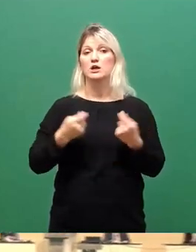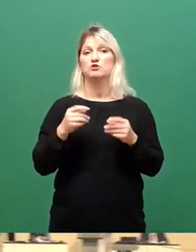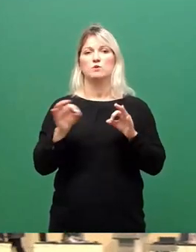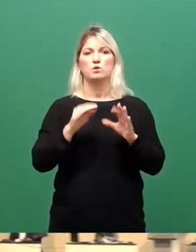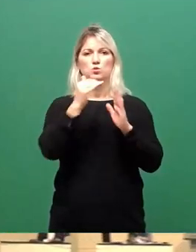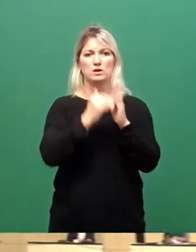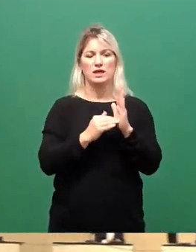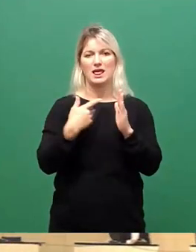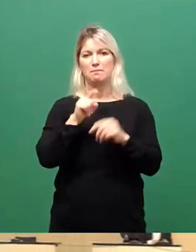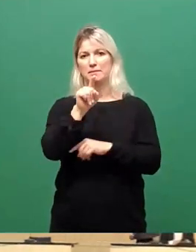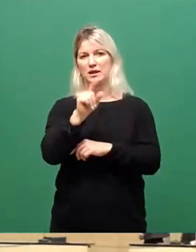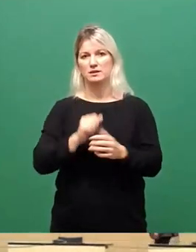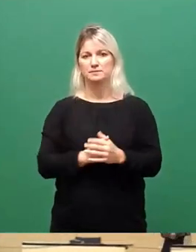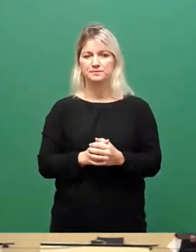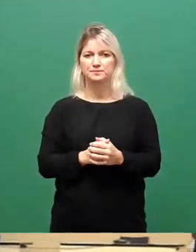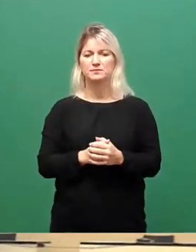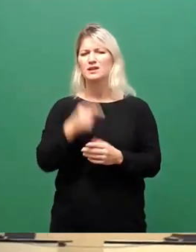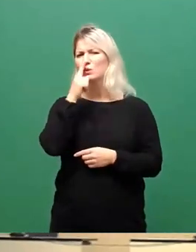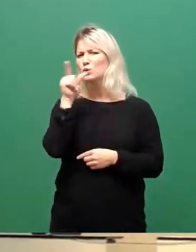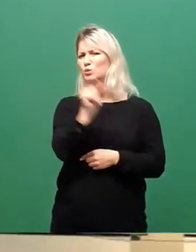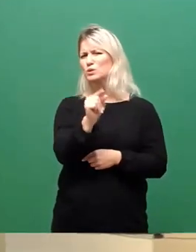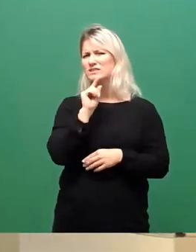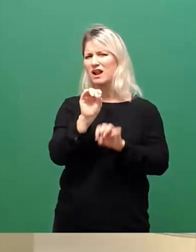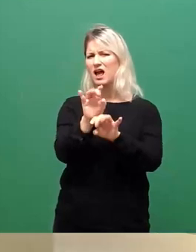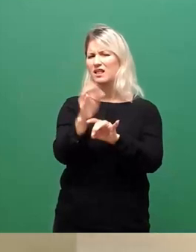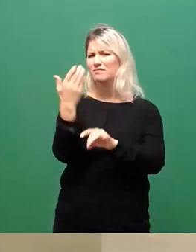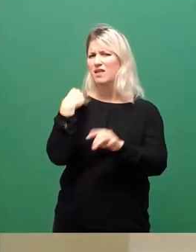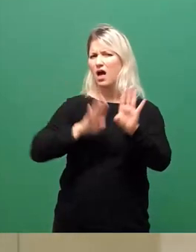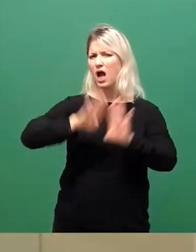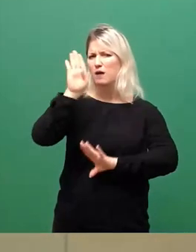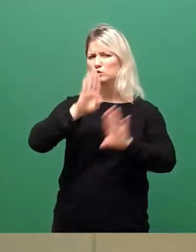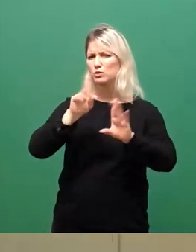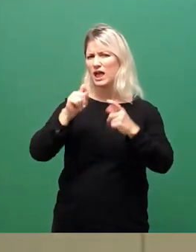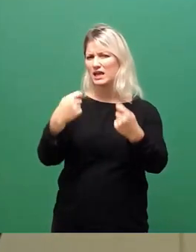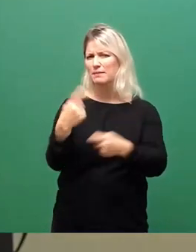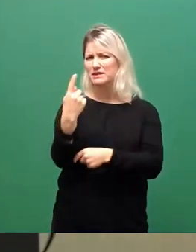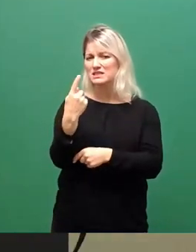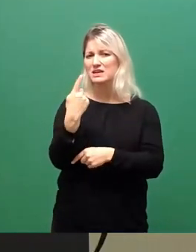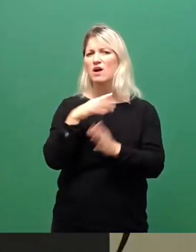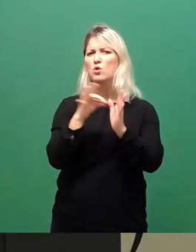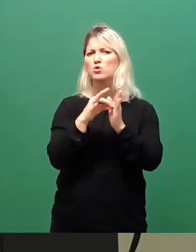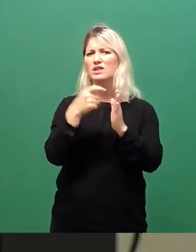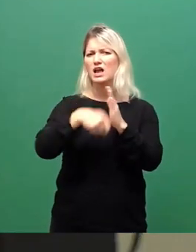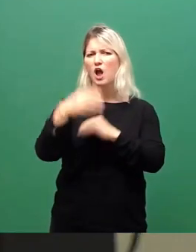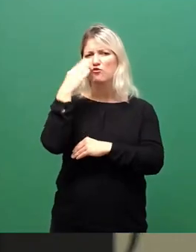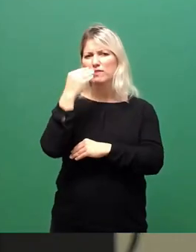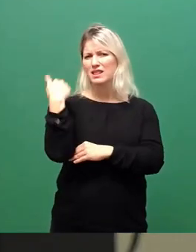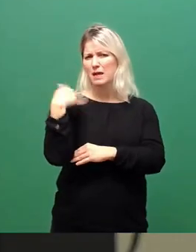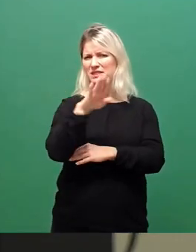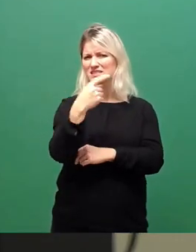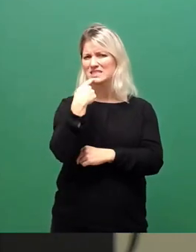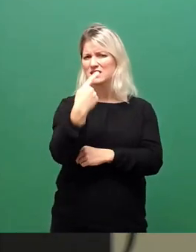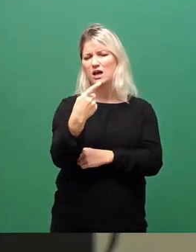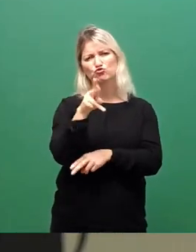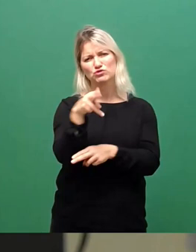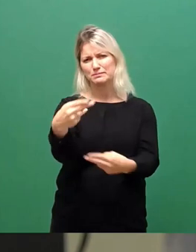möchte nur kurz Erklärung nochmal zu unserem Abstimmungsergebnis geben. Frau Dr. Kaufmann, das ist nicht richtig, was Sie gesagt haben. Es geht nicht darum,